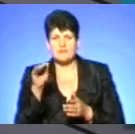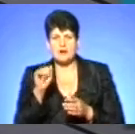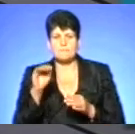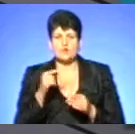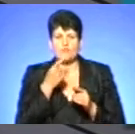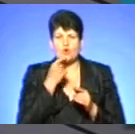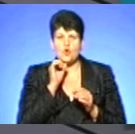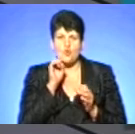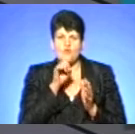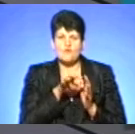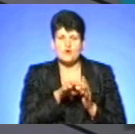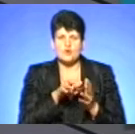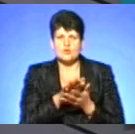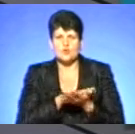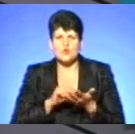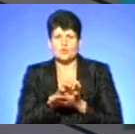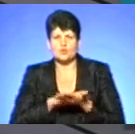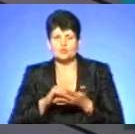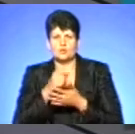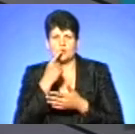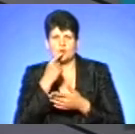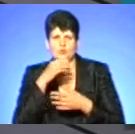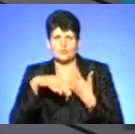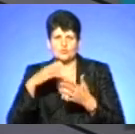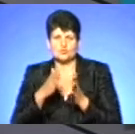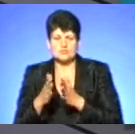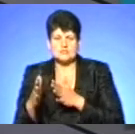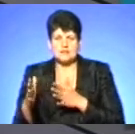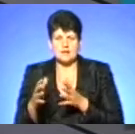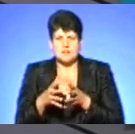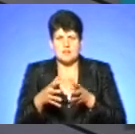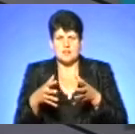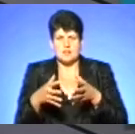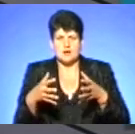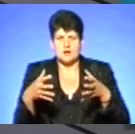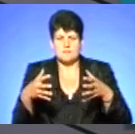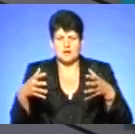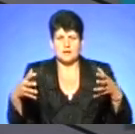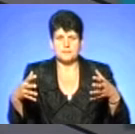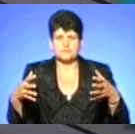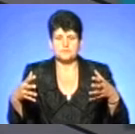формуються гематоми, ну, і можуть бути ураження тих ділянок кровоносної системи,